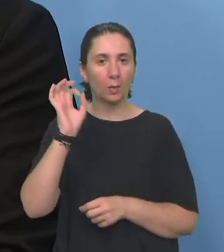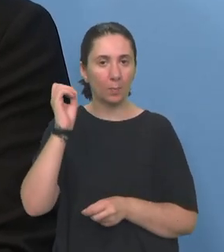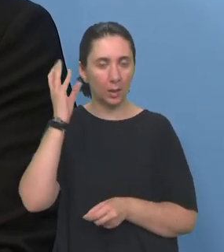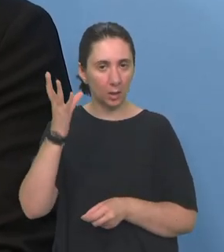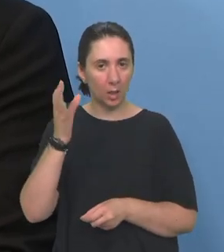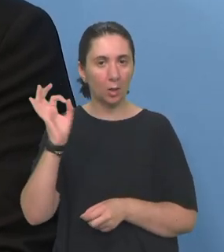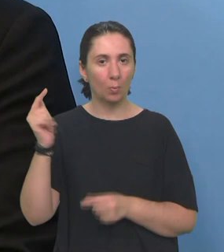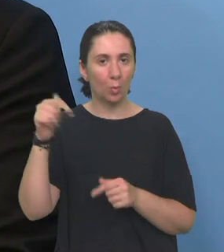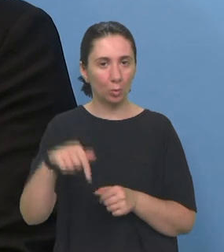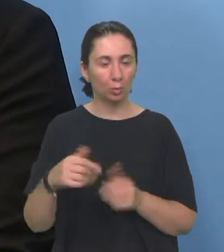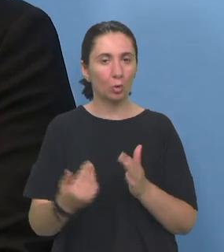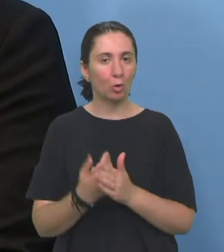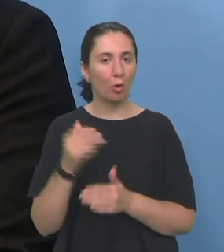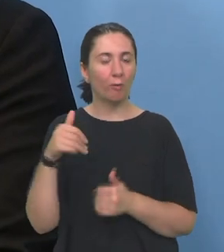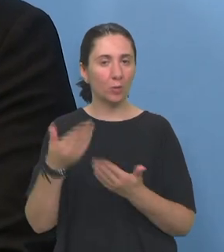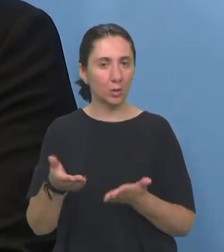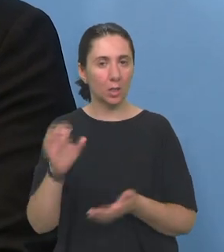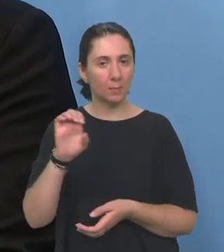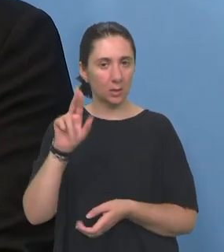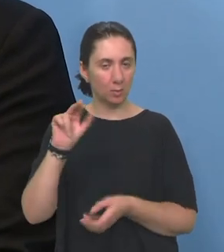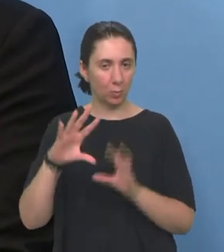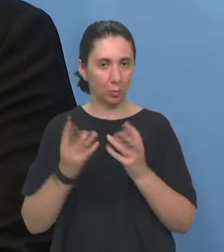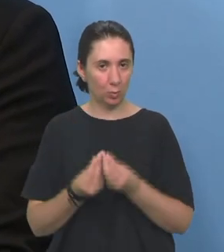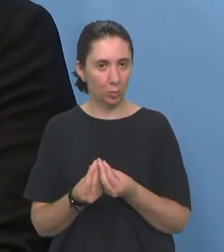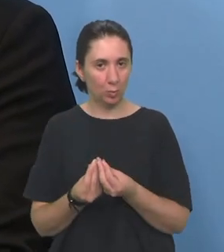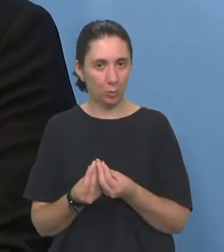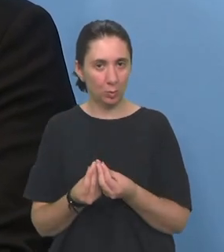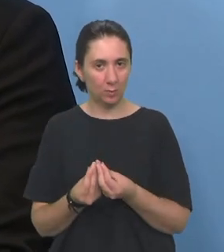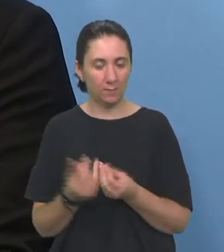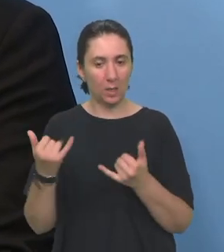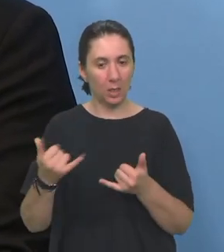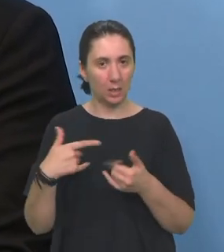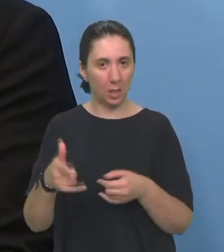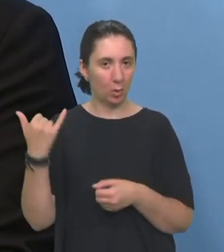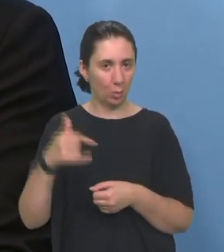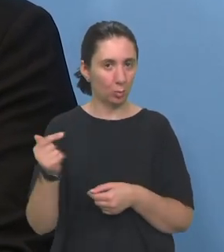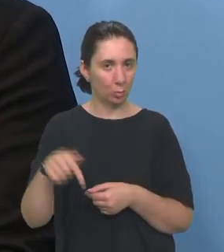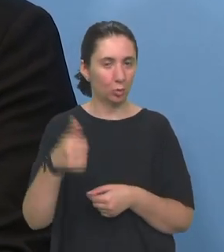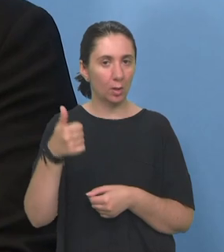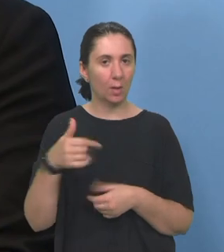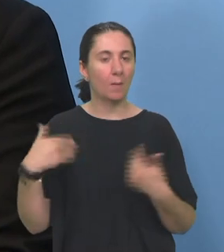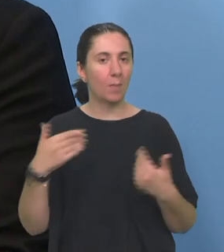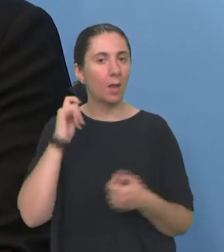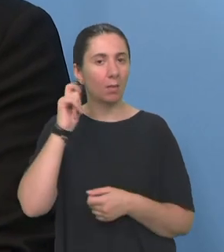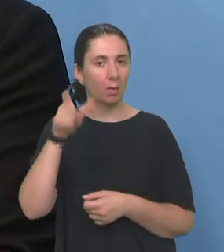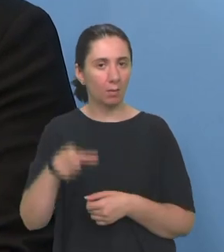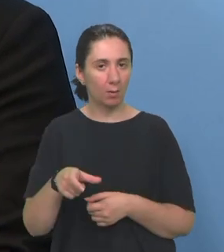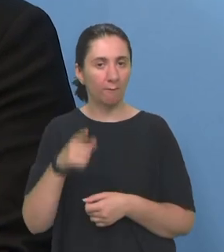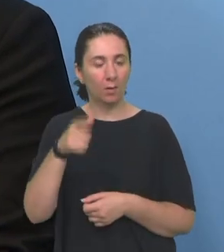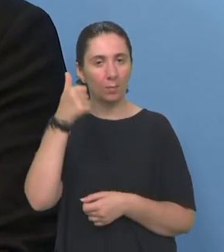I can what I